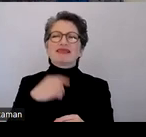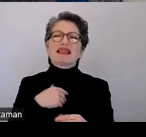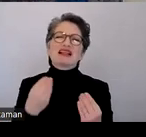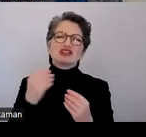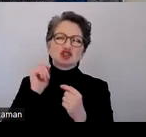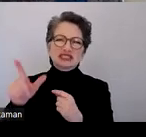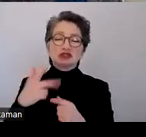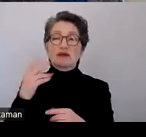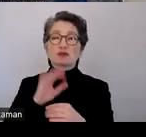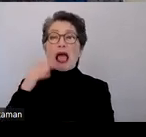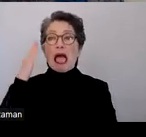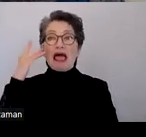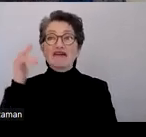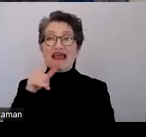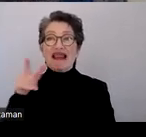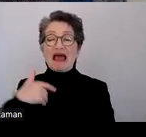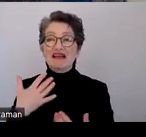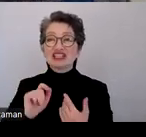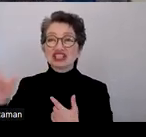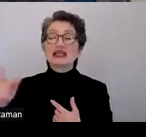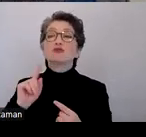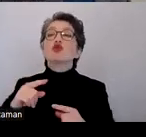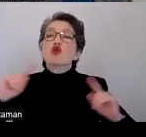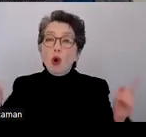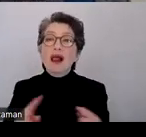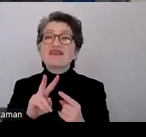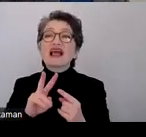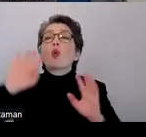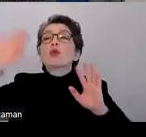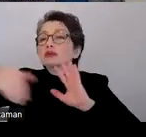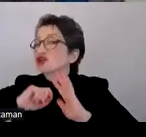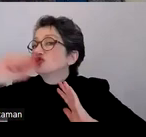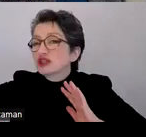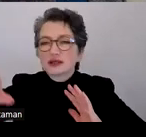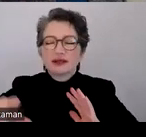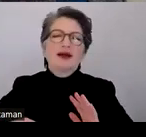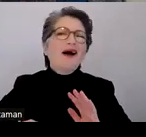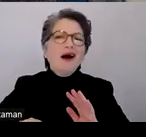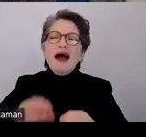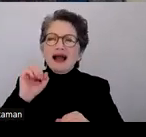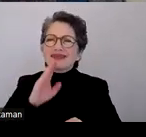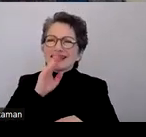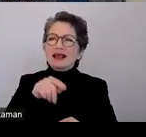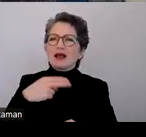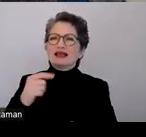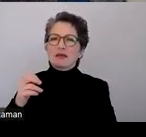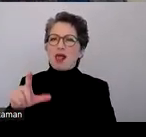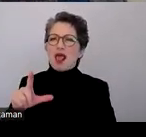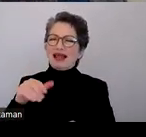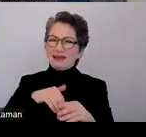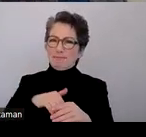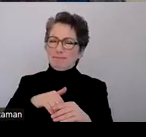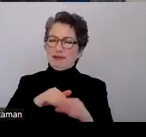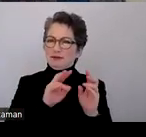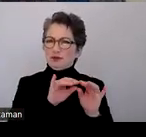ich habe einen Fehler gemacht in einem Dokument, das ich verschickt habe und muss dann nochmal eine Version nachschicken. Das kann ich dann direkt beim HTML machen und der Link bleibt der